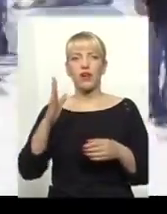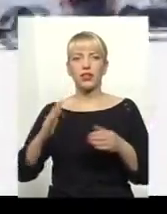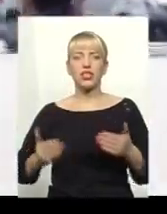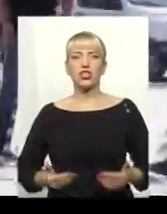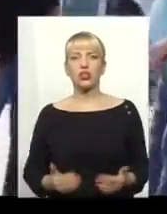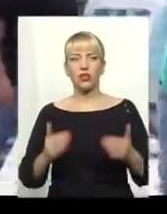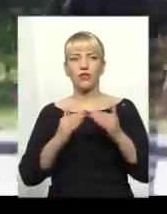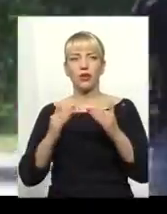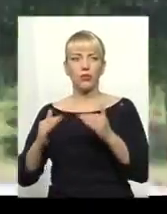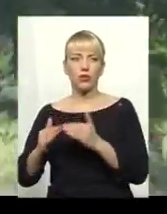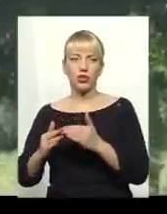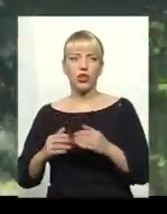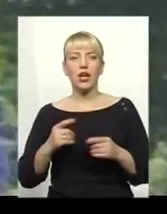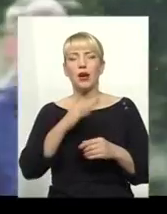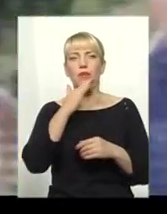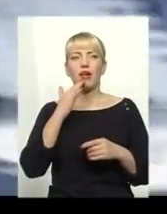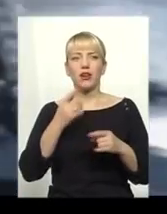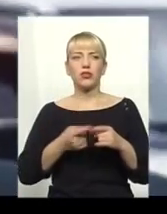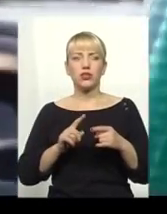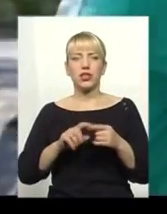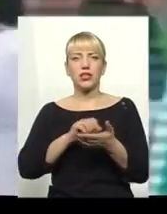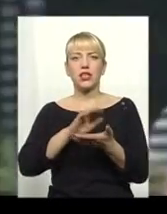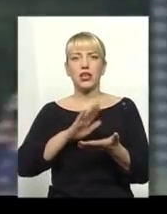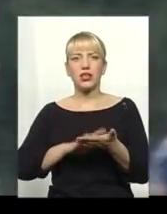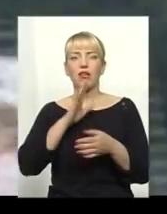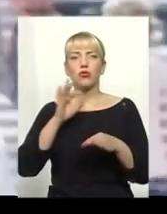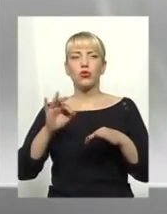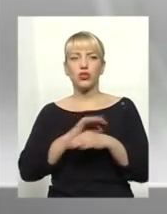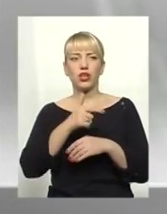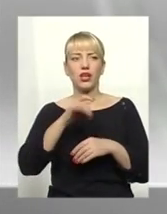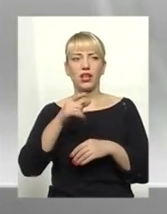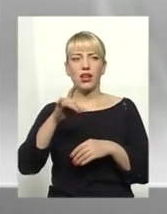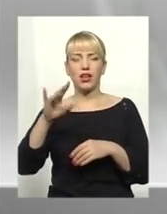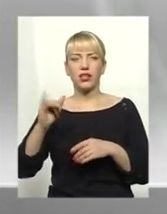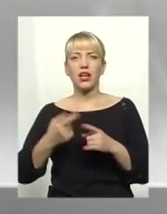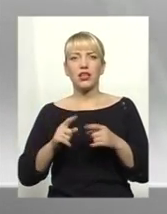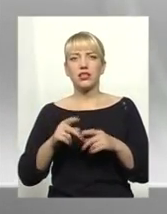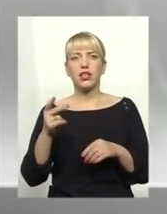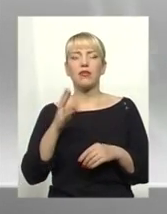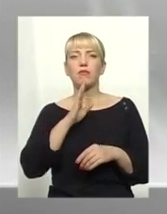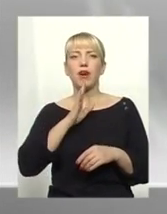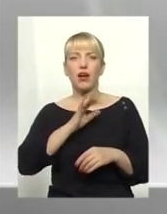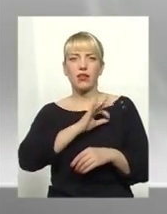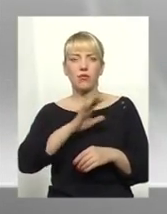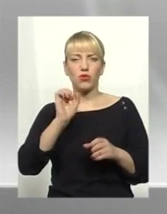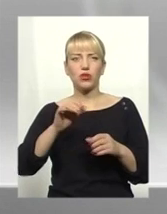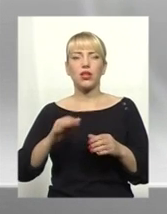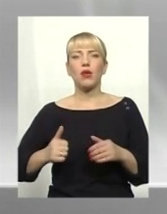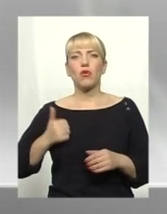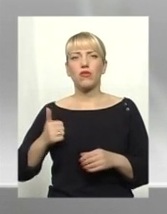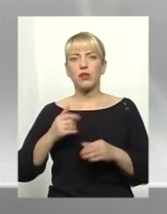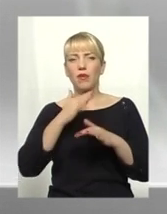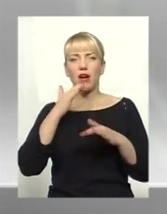у столиці та провінції. Чимало з них зареєстровано на дружину Галину Герегу. А ще ця заможна пані може похизуватися численними